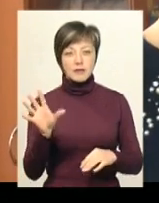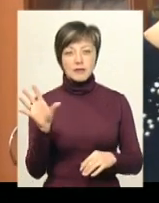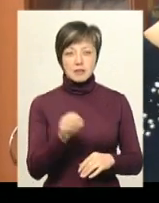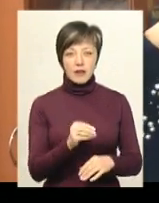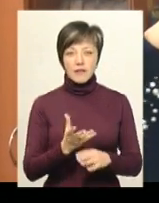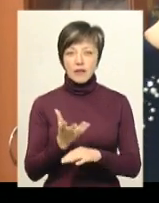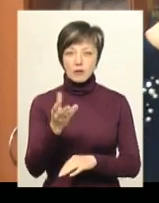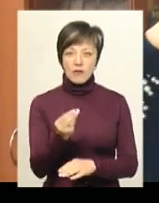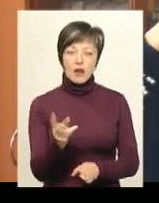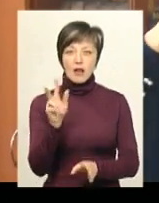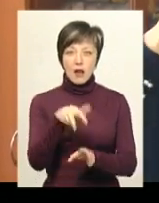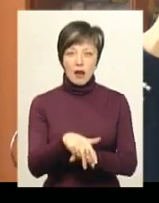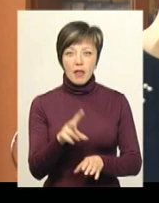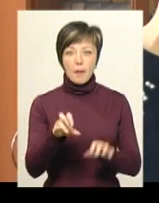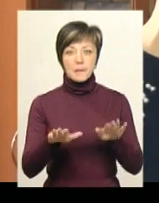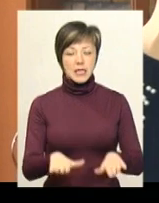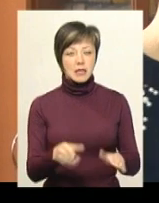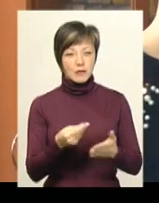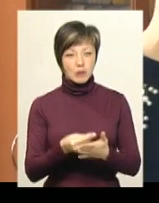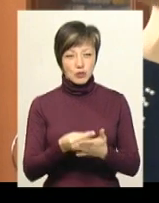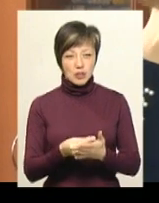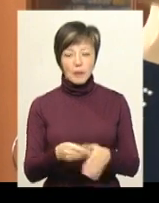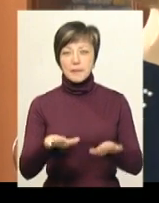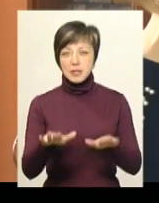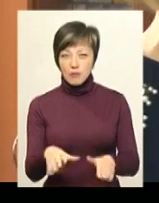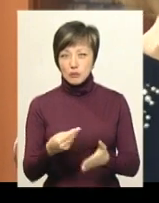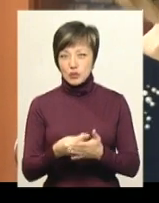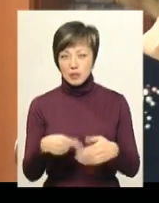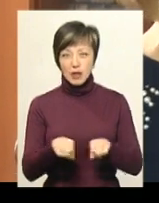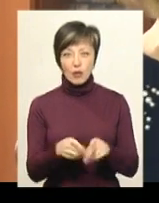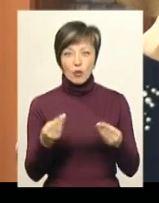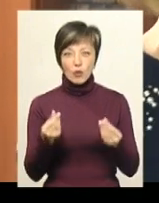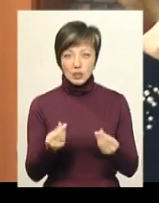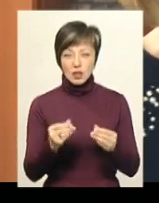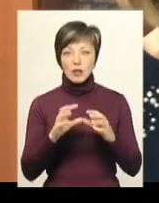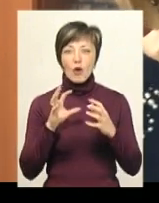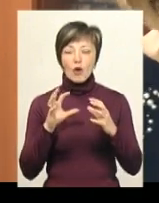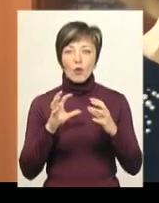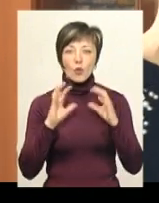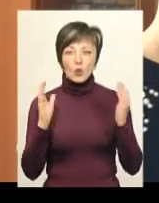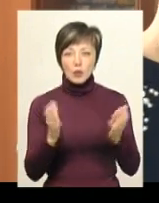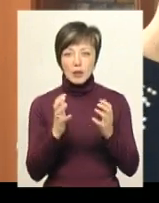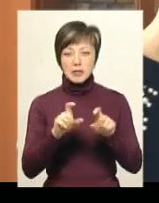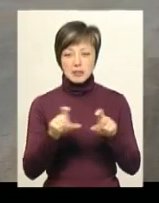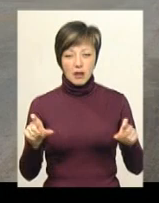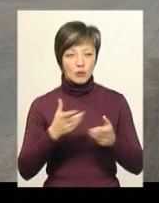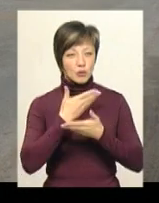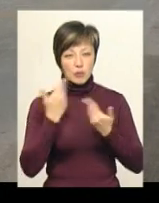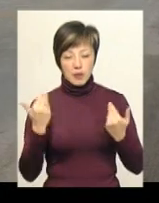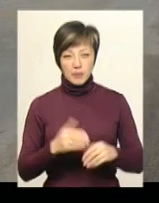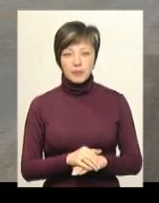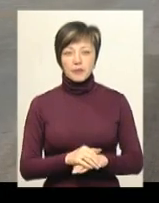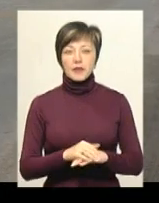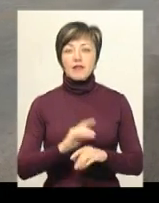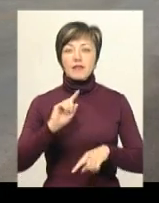фінансування лягає на місцевий бюджет. У місцевому бюджеті таких коштів на утримання даного закладу немає. У селі